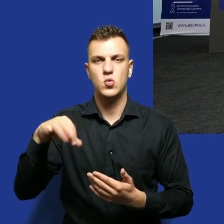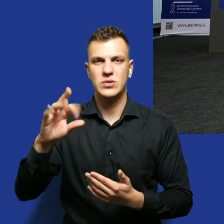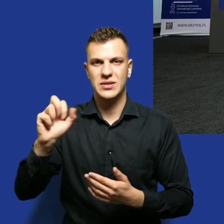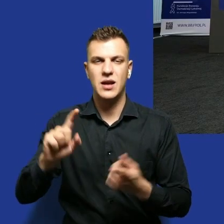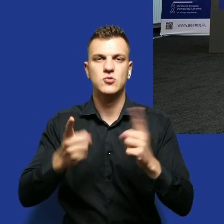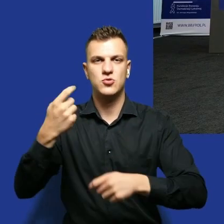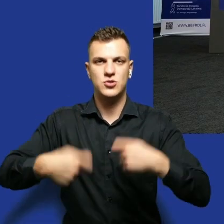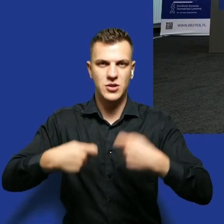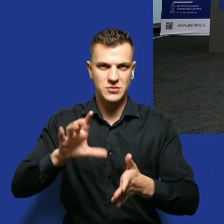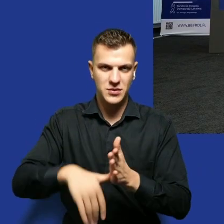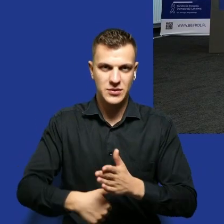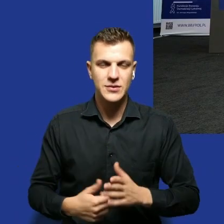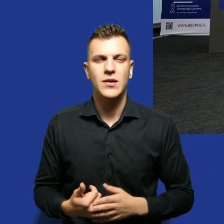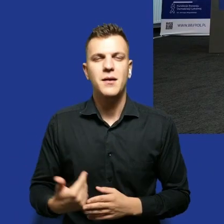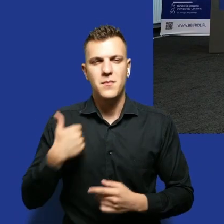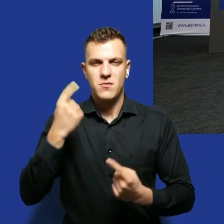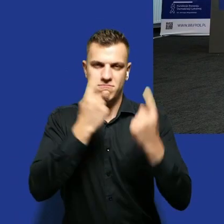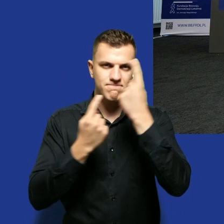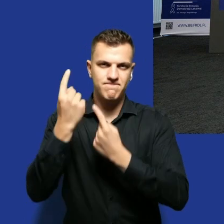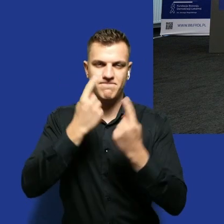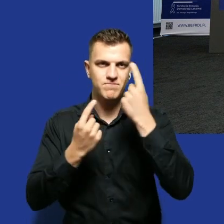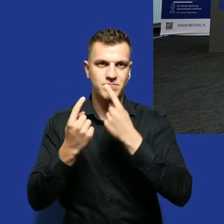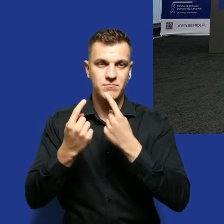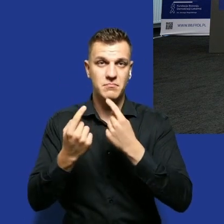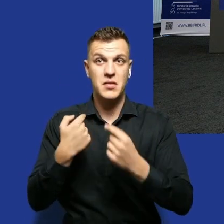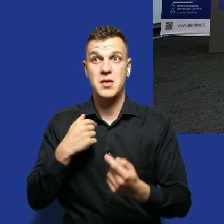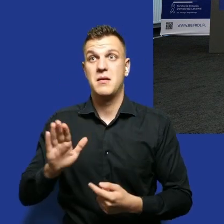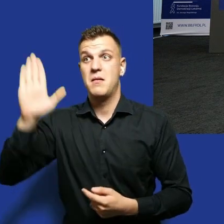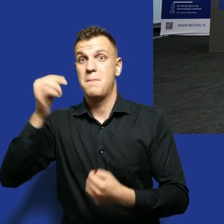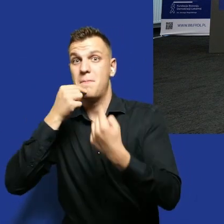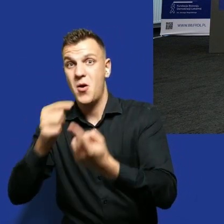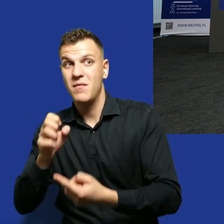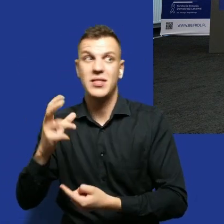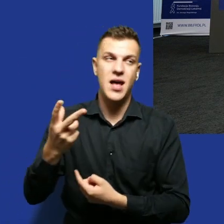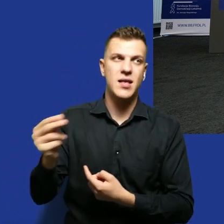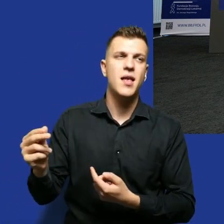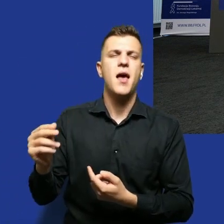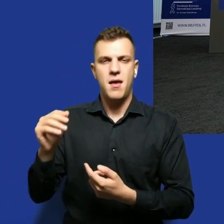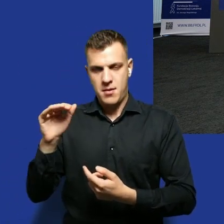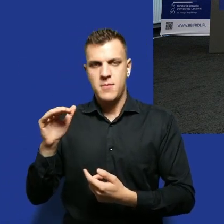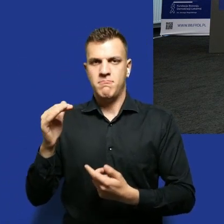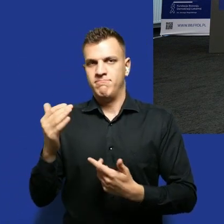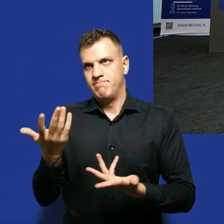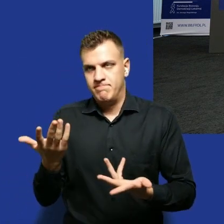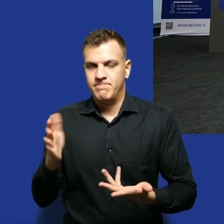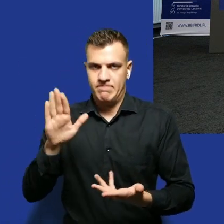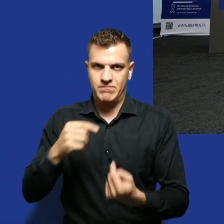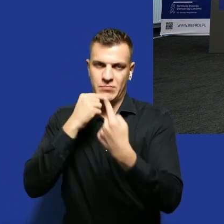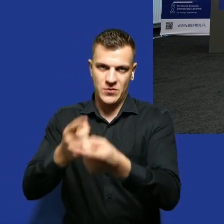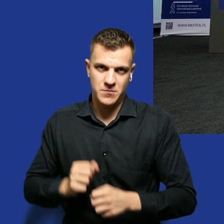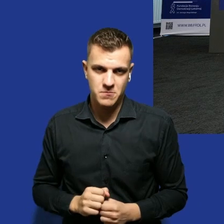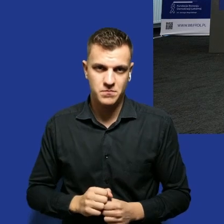Szczecina i tak zastanawiałam się przez cały czas czy się odezwać i się chyba odważę powiem tak to co